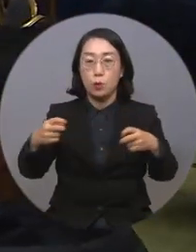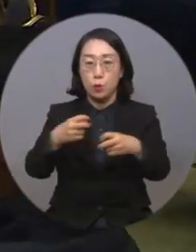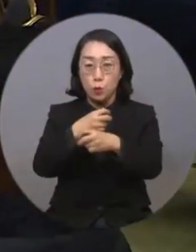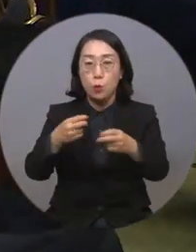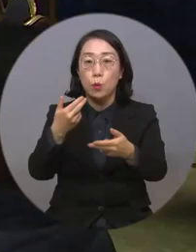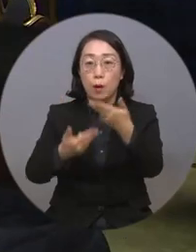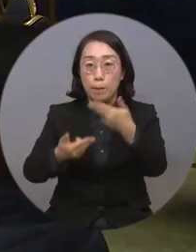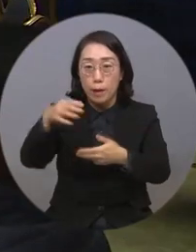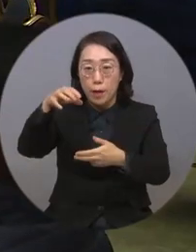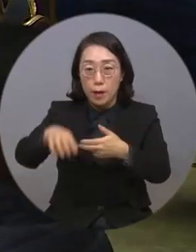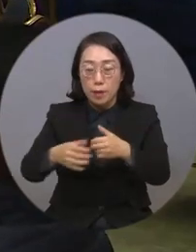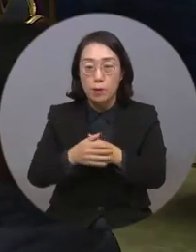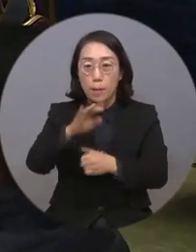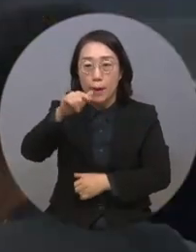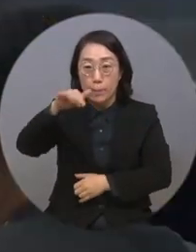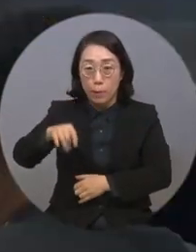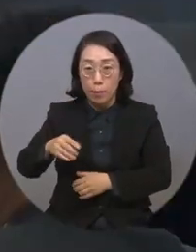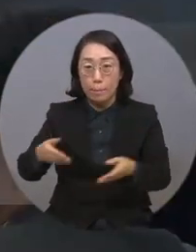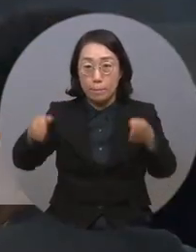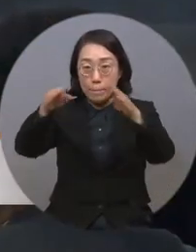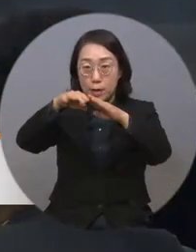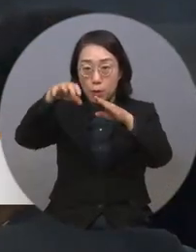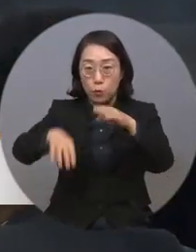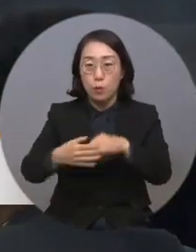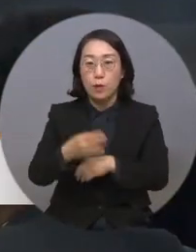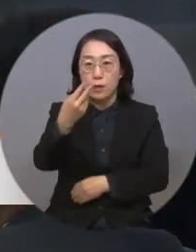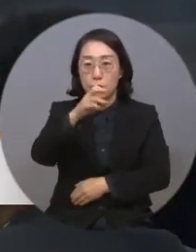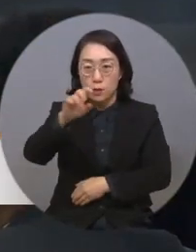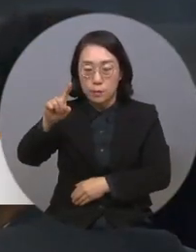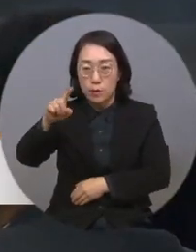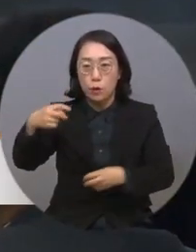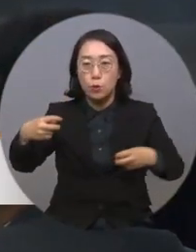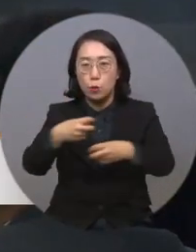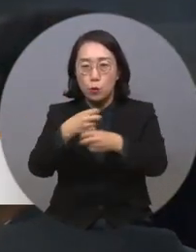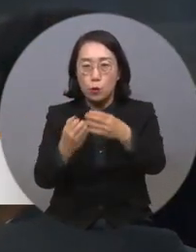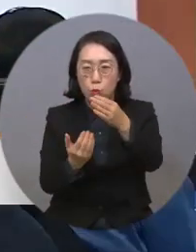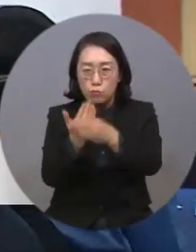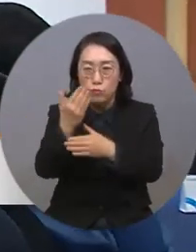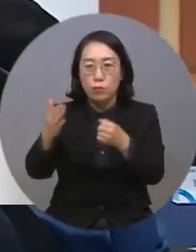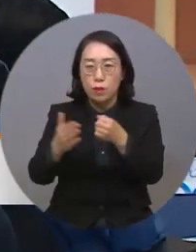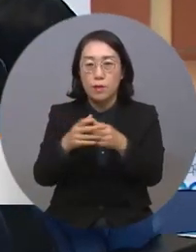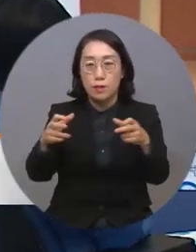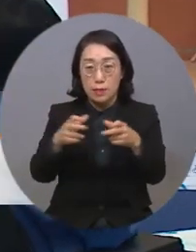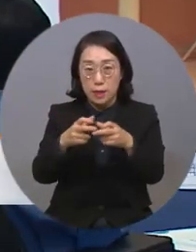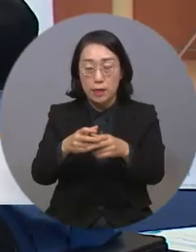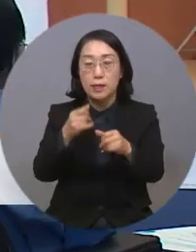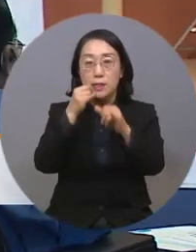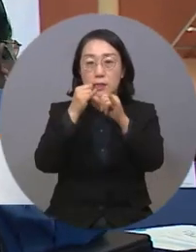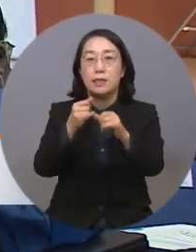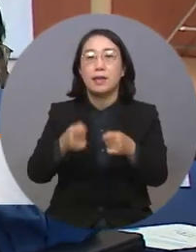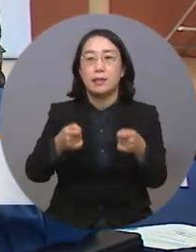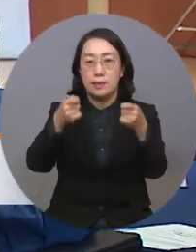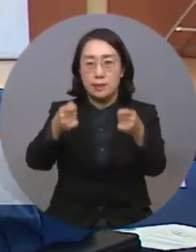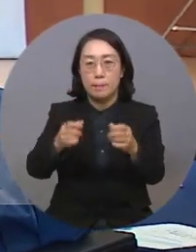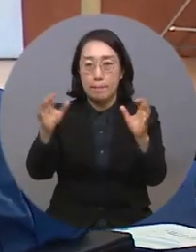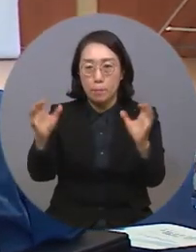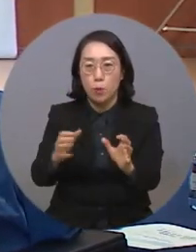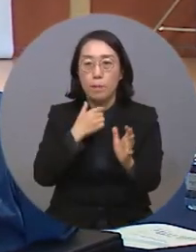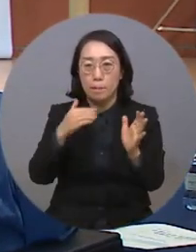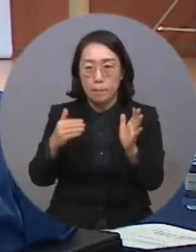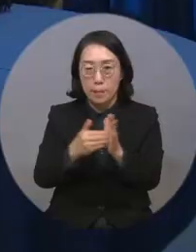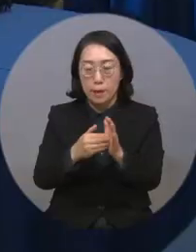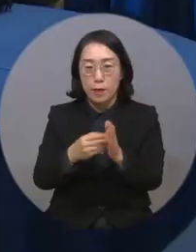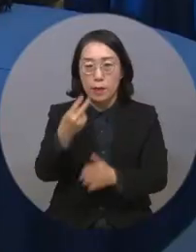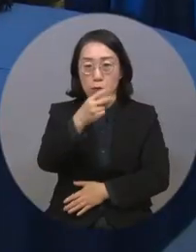백범긴구기념관 컨벤션홀에서 2021 교통사고장애인 재활상 시상식을 개최했습니다. 지난